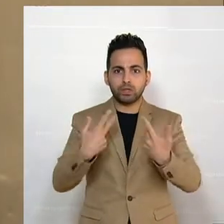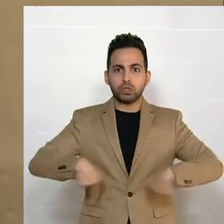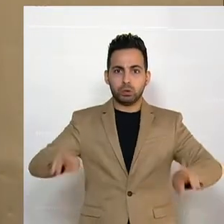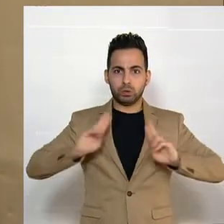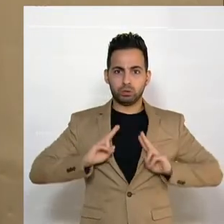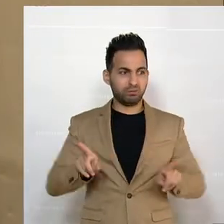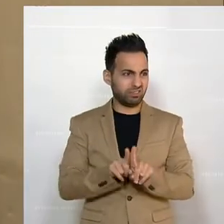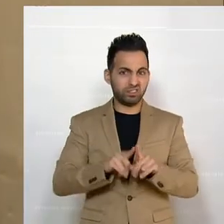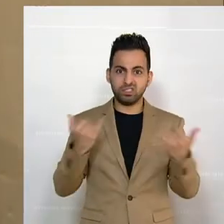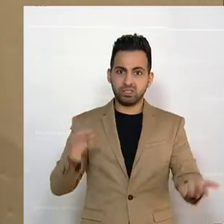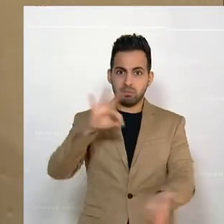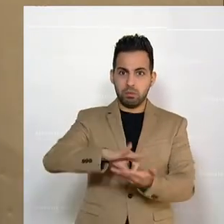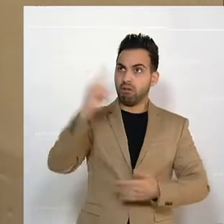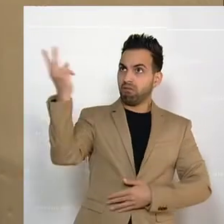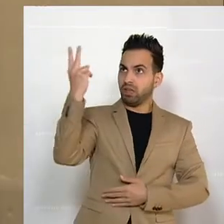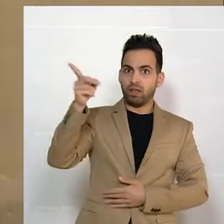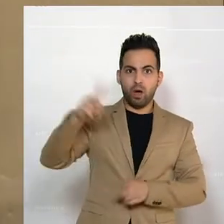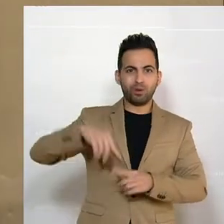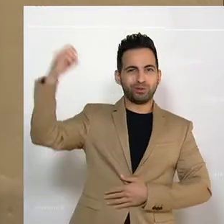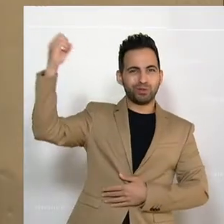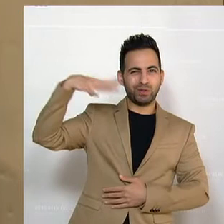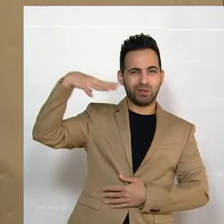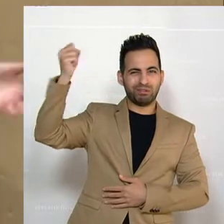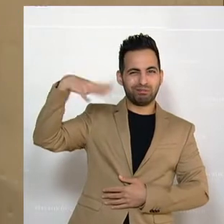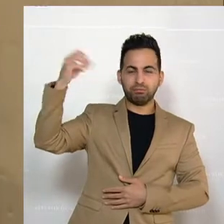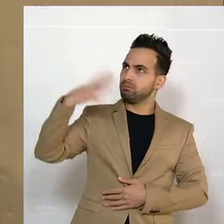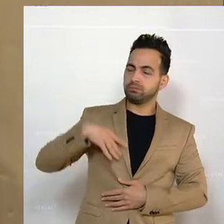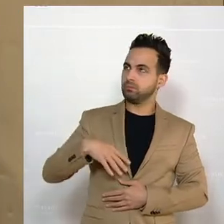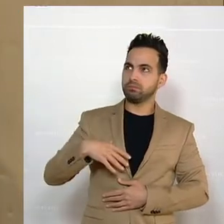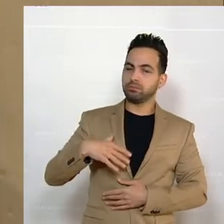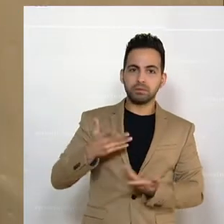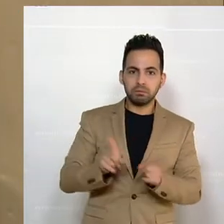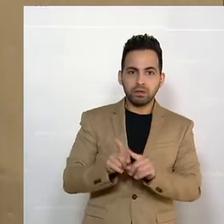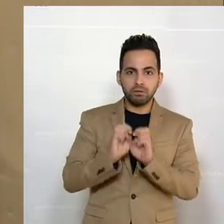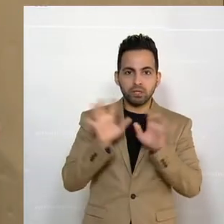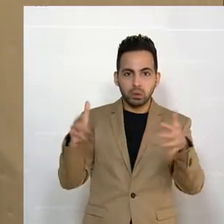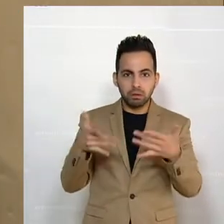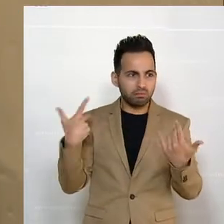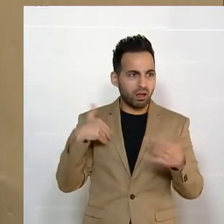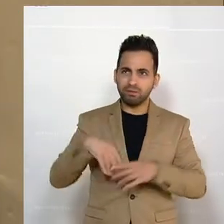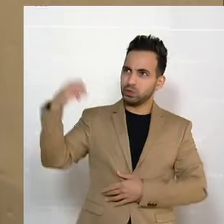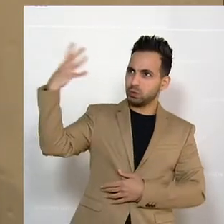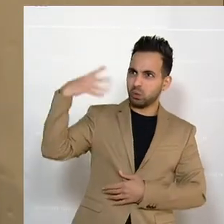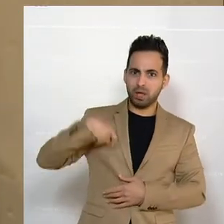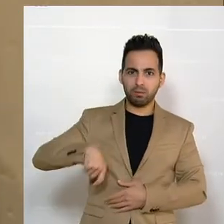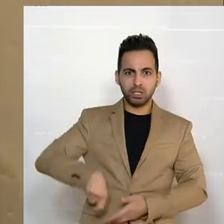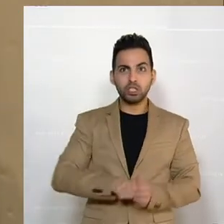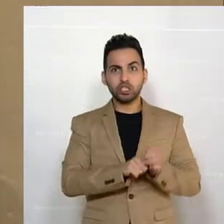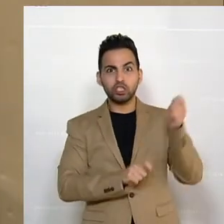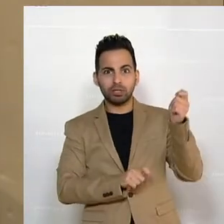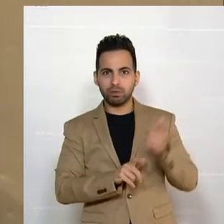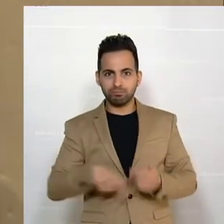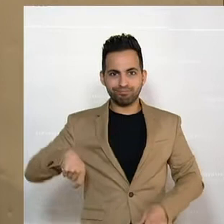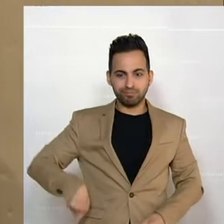wahrscheinlich wie das Wetter im Moment. Und es ist zwar gerade Sonnenschein, aber ich glaube, es ist trotzdem ganz gut, weil man Schirm dabei hat. Und unser Schirm heißt